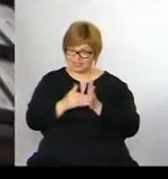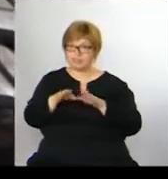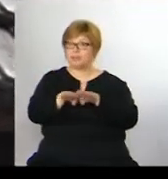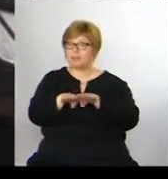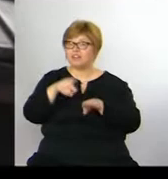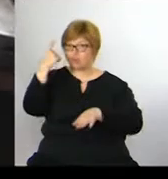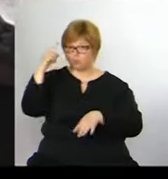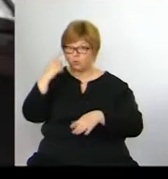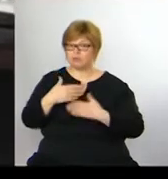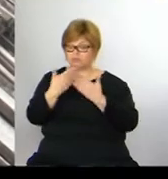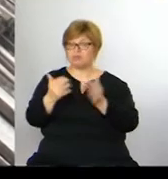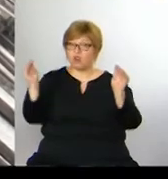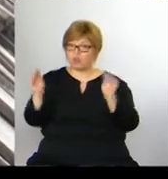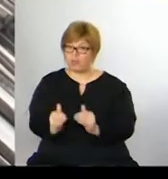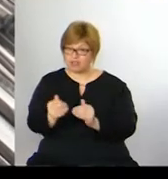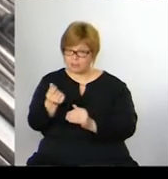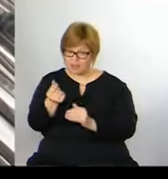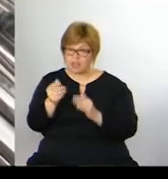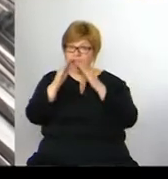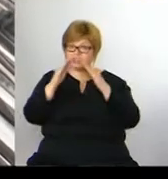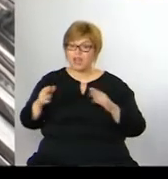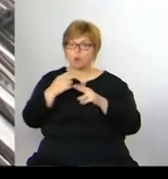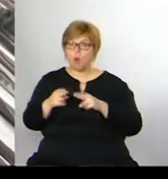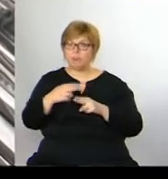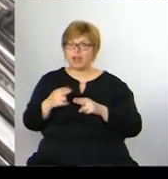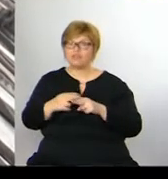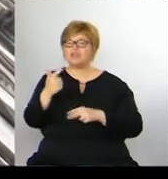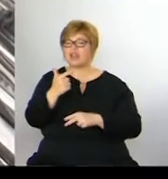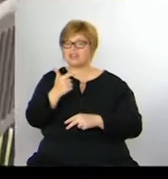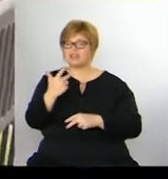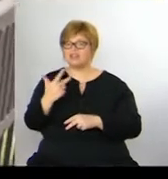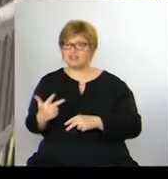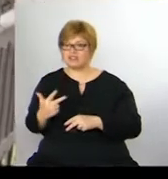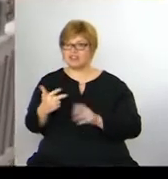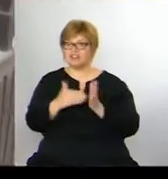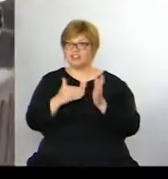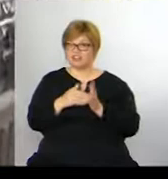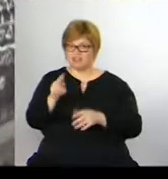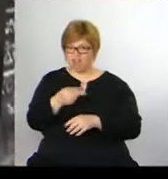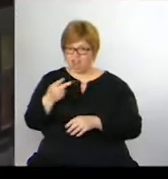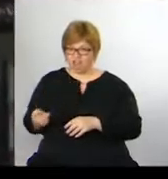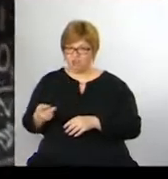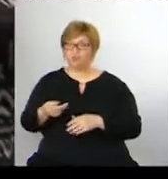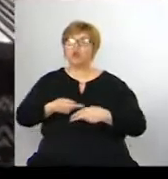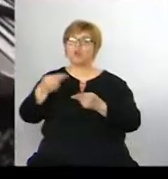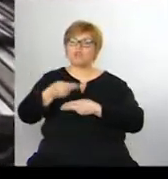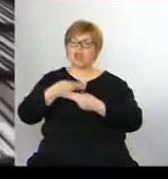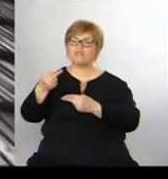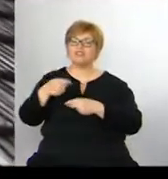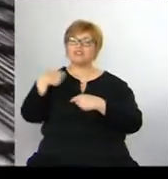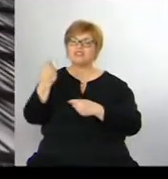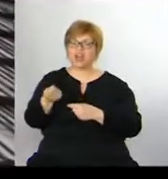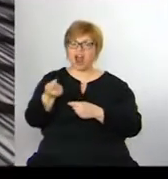však poskytlo nakoniec nižšiu dotáciu a strechu opravili za viac ako 23 tisíc eur. Dodávateľ tak dal na strechu nakoniec nie